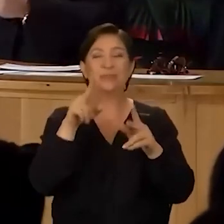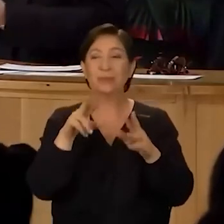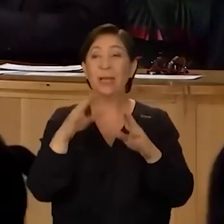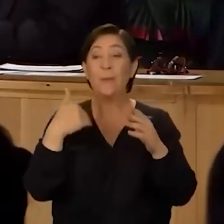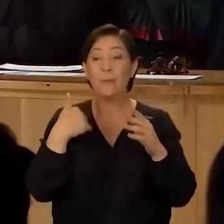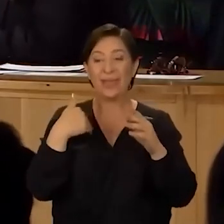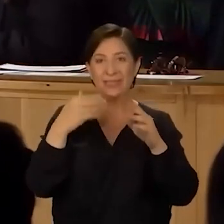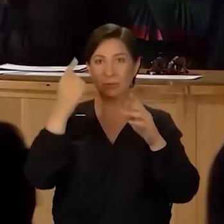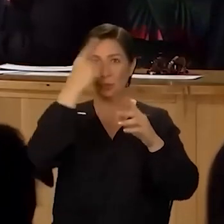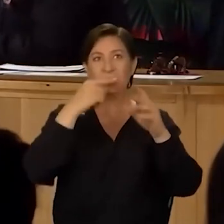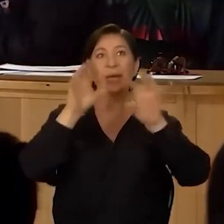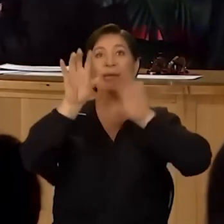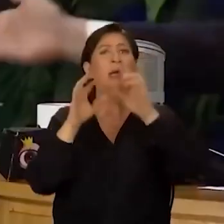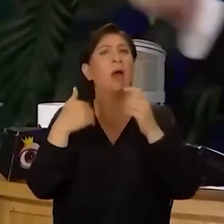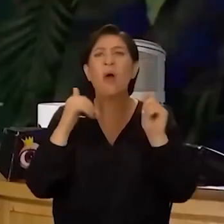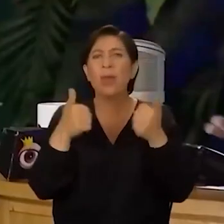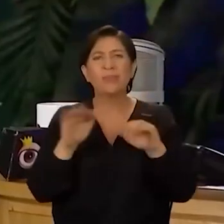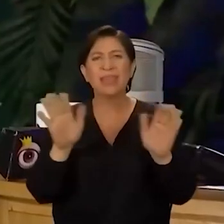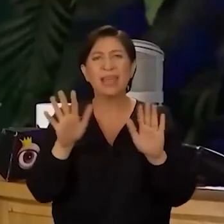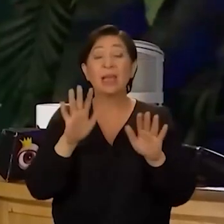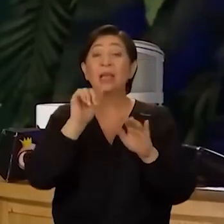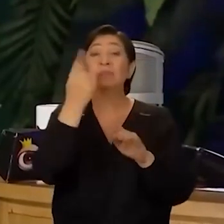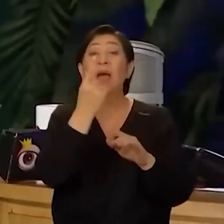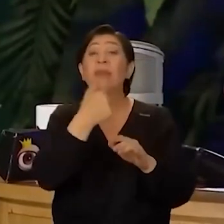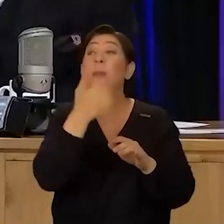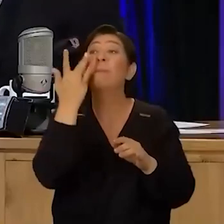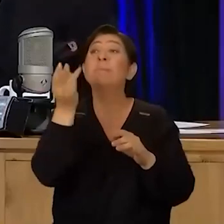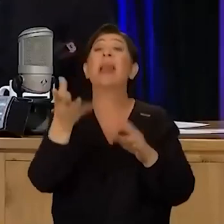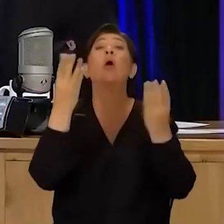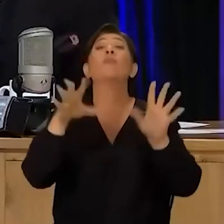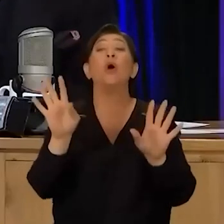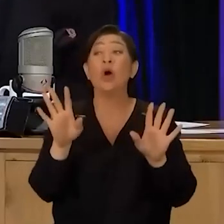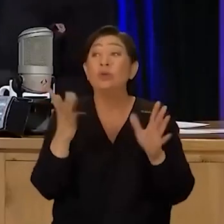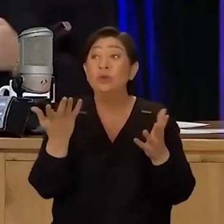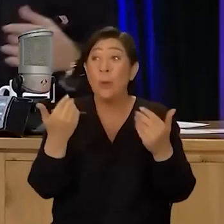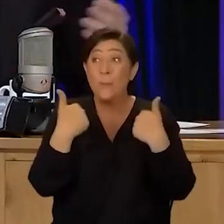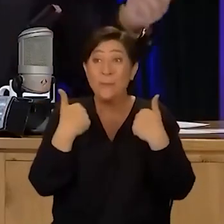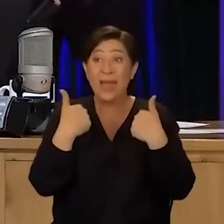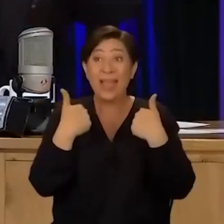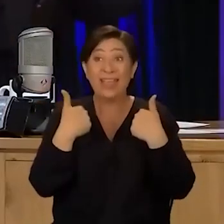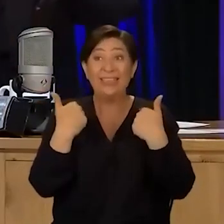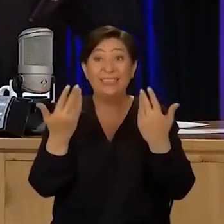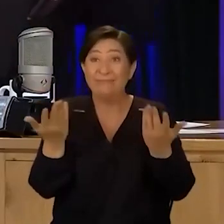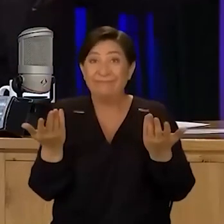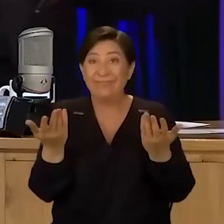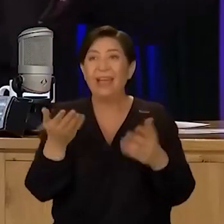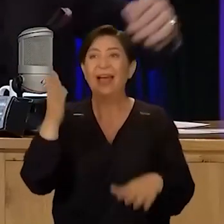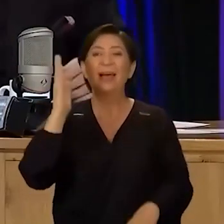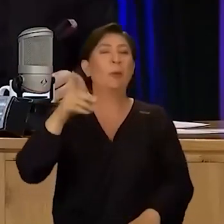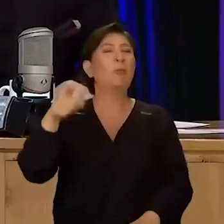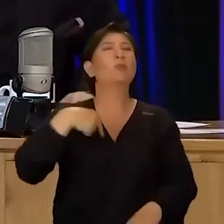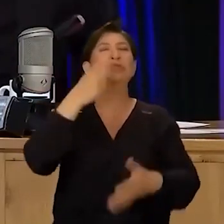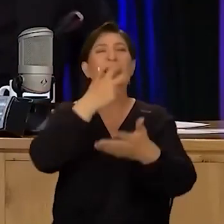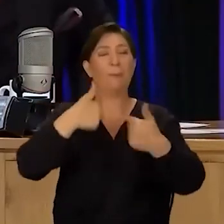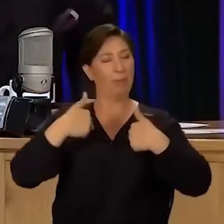falan. Şekilci bir insan olmadığım için Hiç ama hiçbir adam belli olmuyor. Yani aslında diyebilirim ki mesela ulan bütün bu